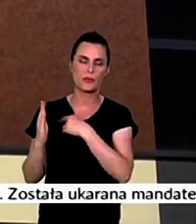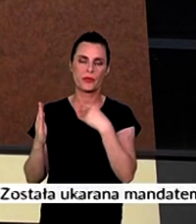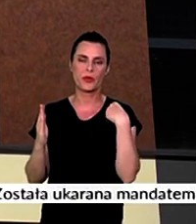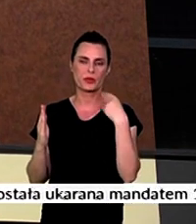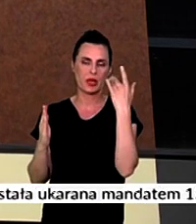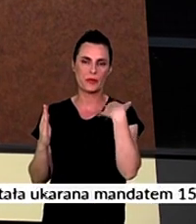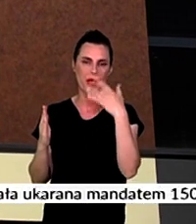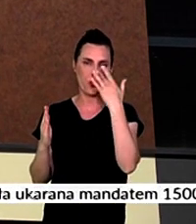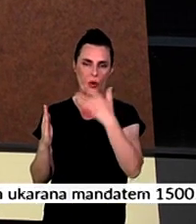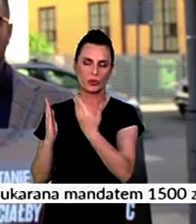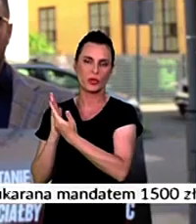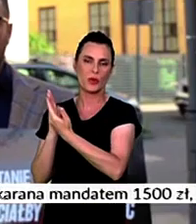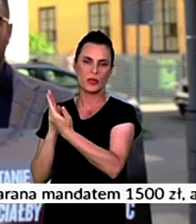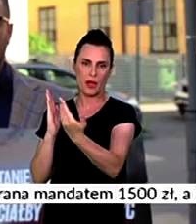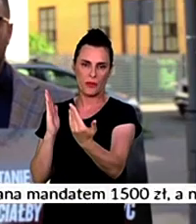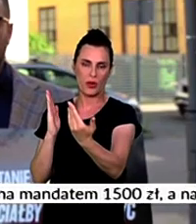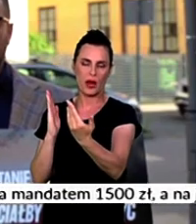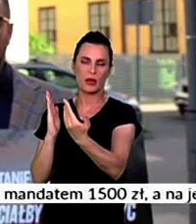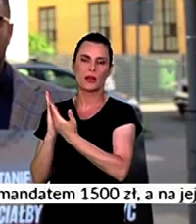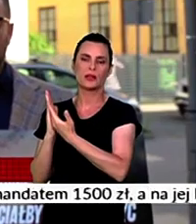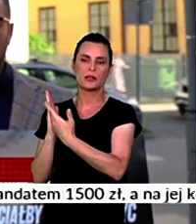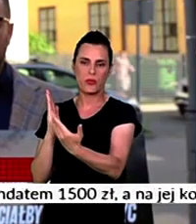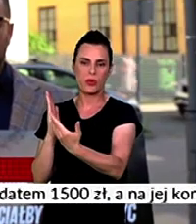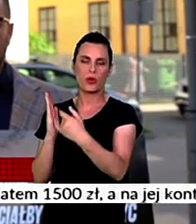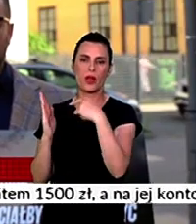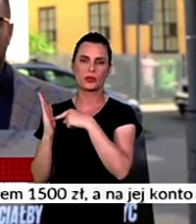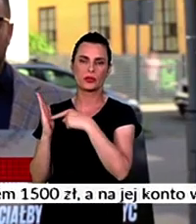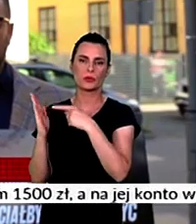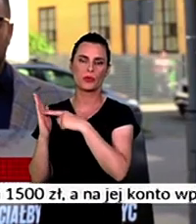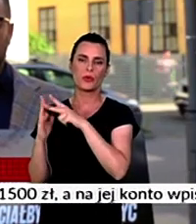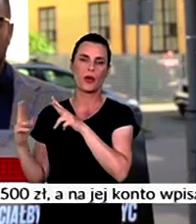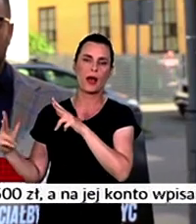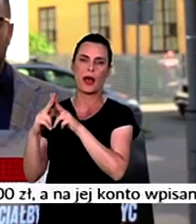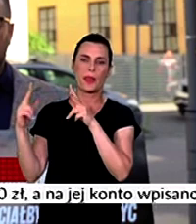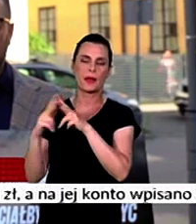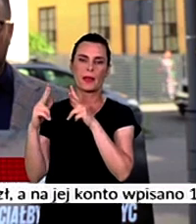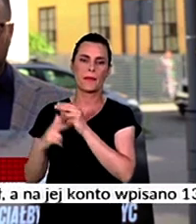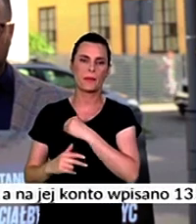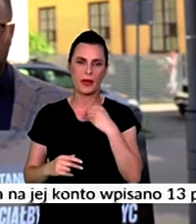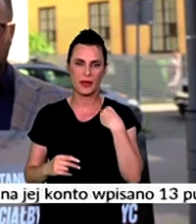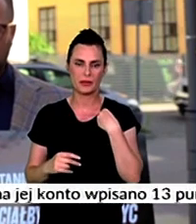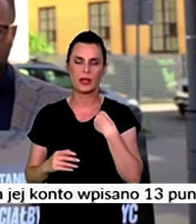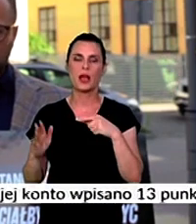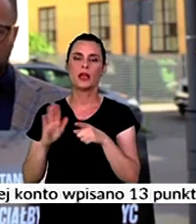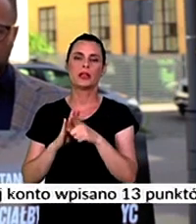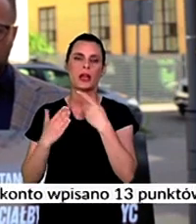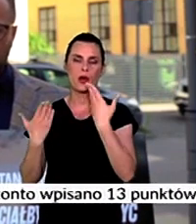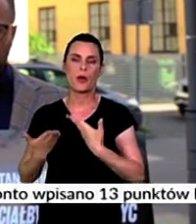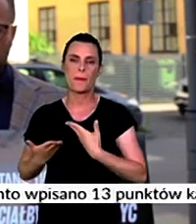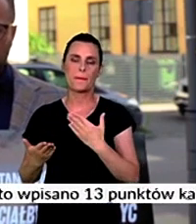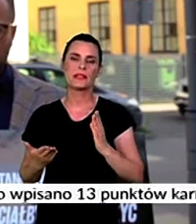mur, powstała zapora, która umiemożliwiła atak hybrydowy na nasze państwo. Zapewniła bezpieczeństwo